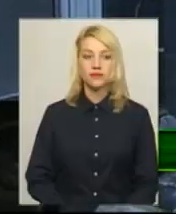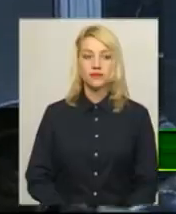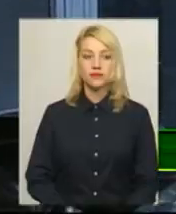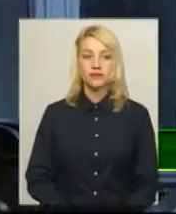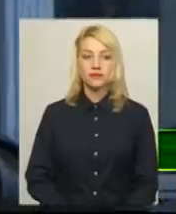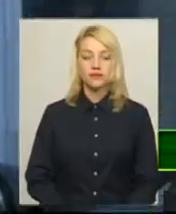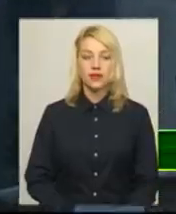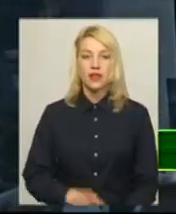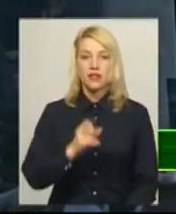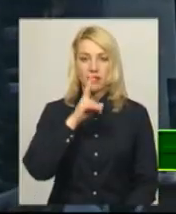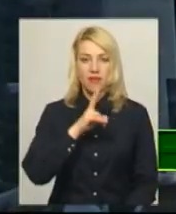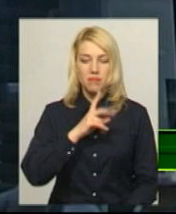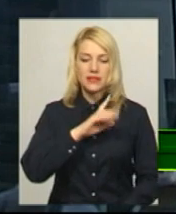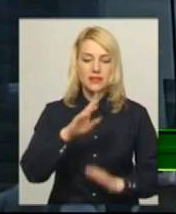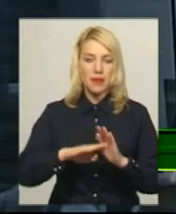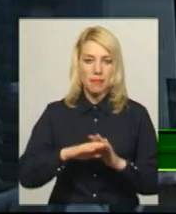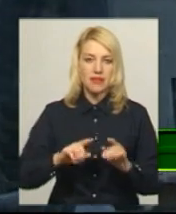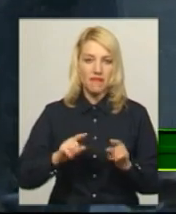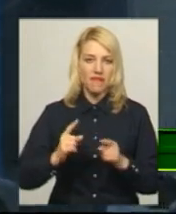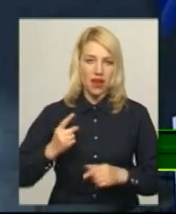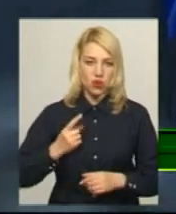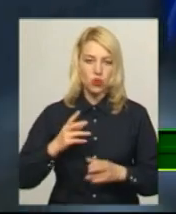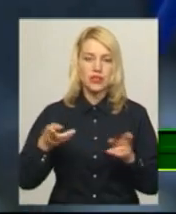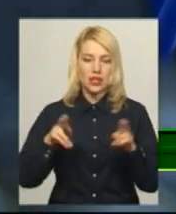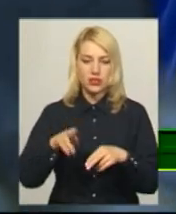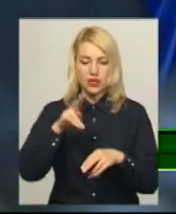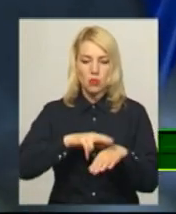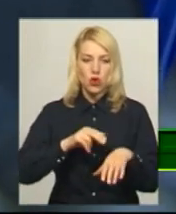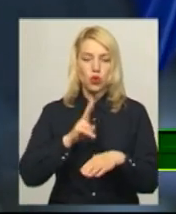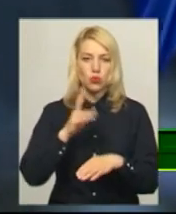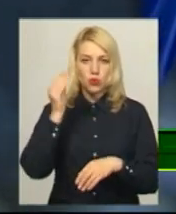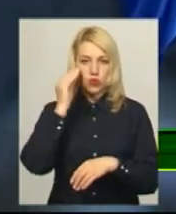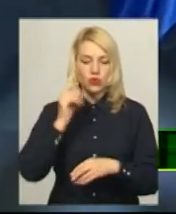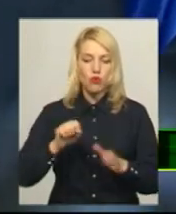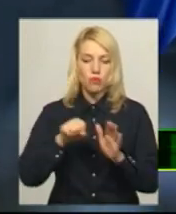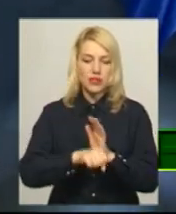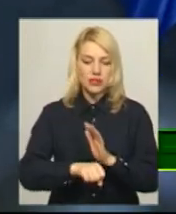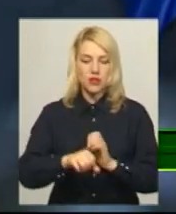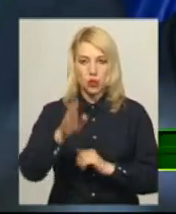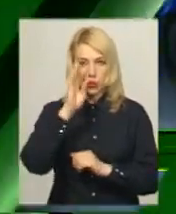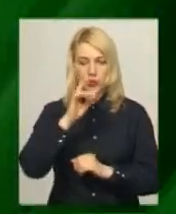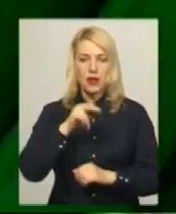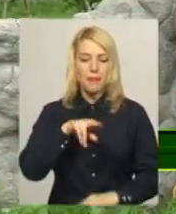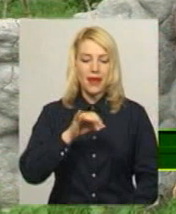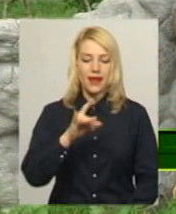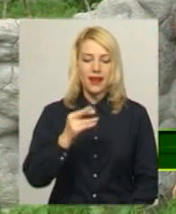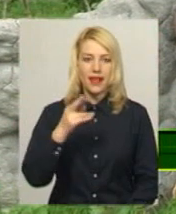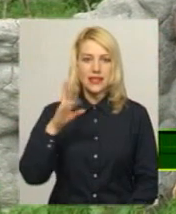На два місяці під вартою залишаться поліцейські, яких підозрюють у вбивстві хлопчика в Переяславі Хмельницькому.